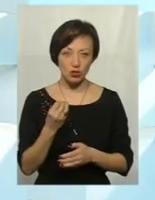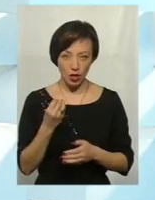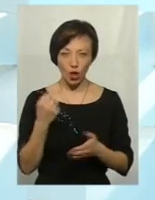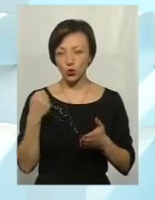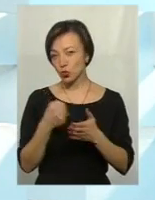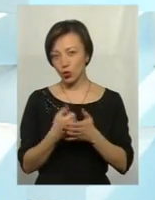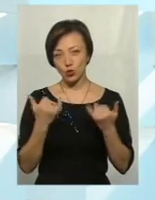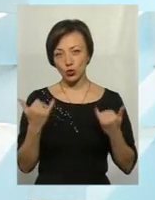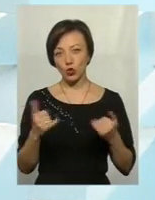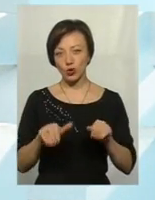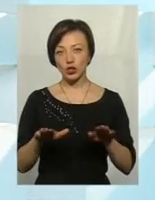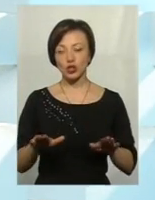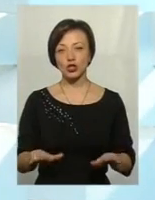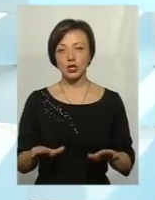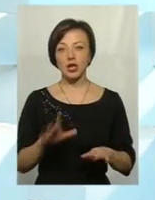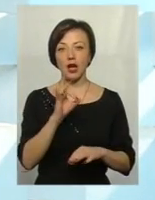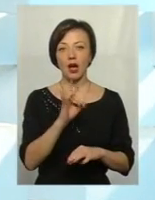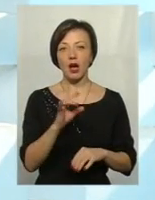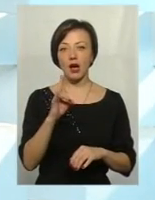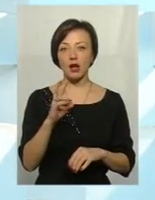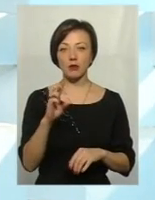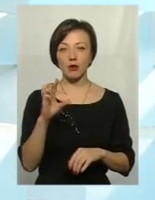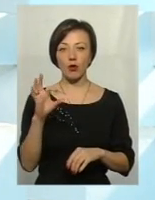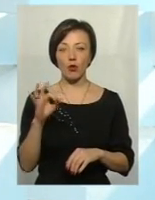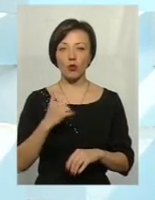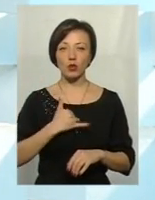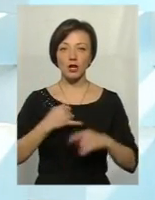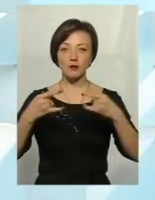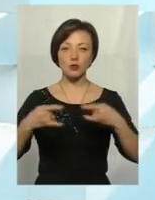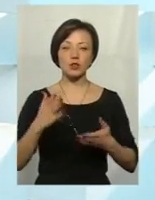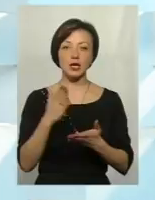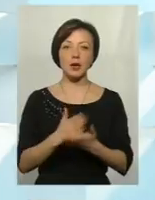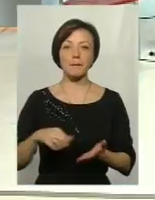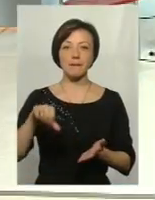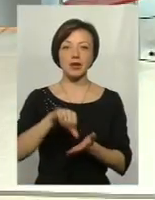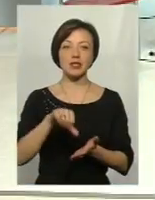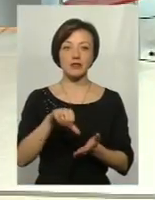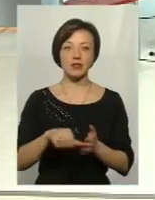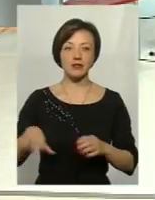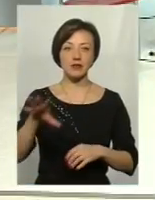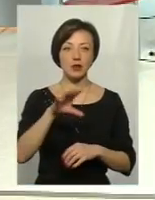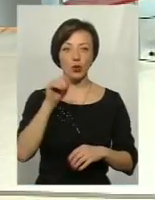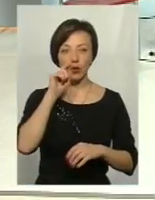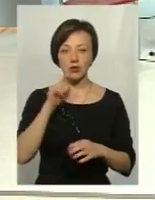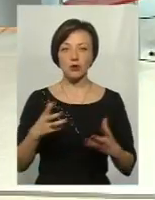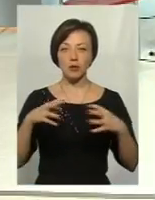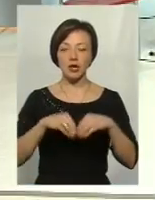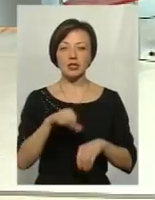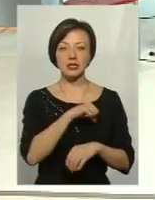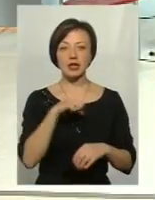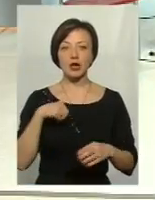сьогоднішнього рішення безпосередньо РНБО. В нас в студії вже є представник всеукраїнського об'єднання